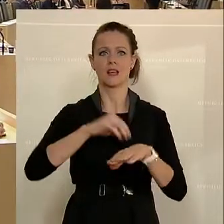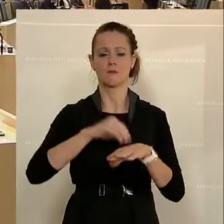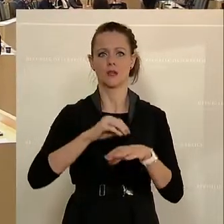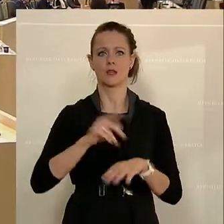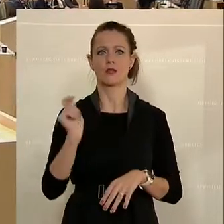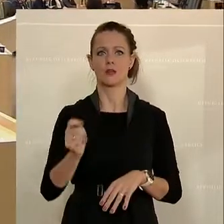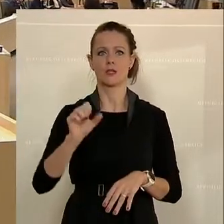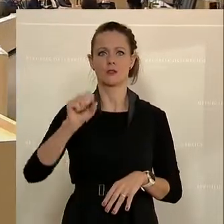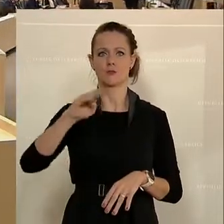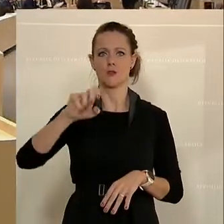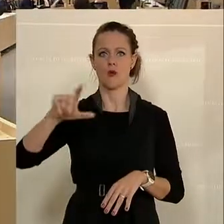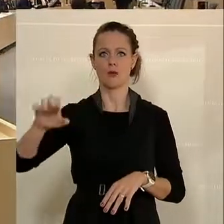Behandlung.